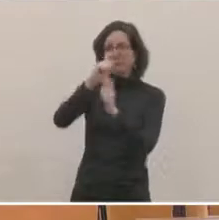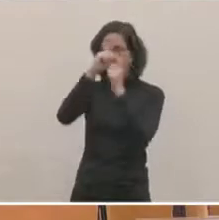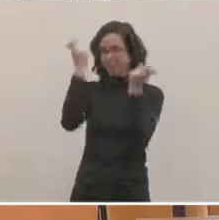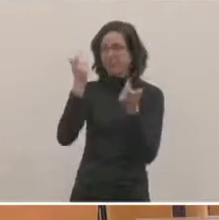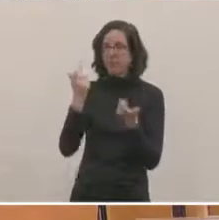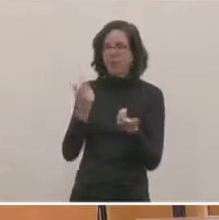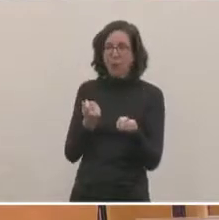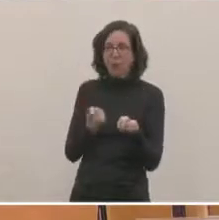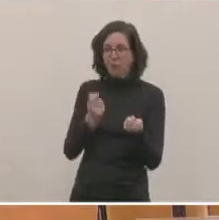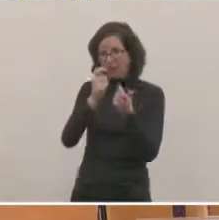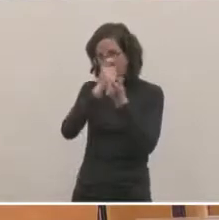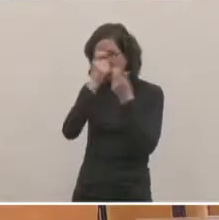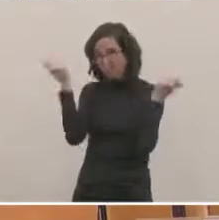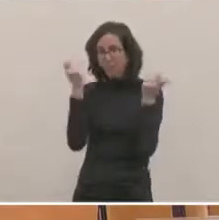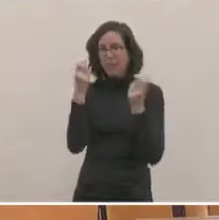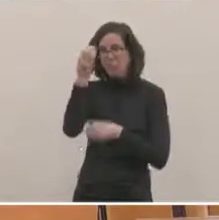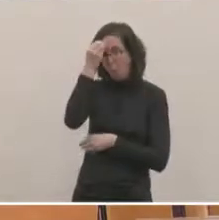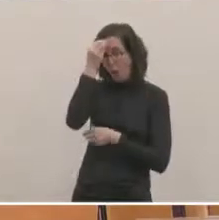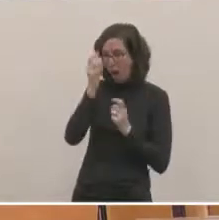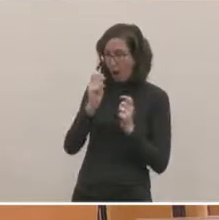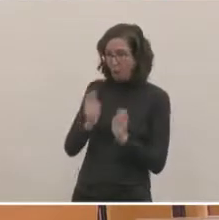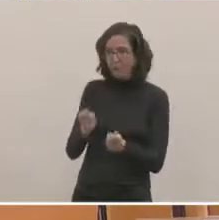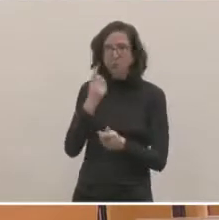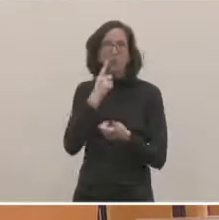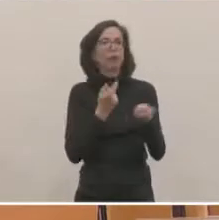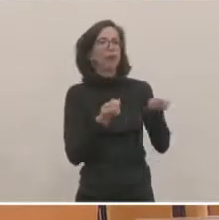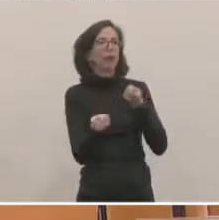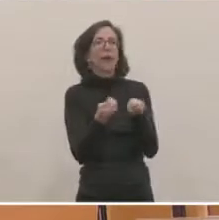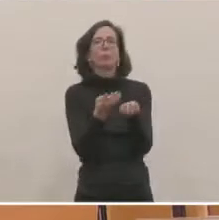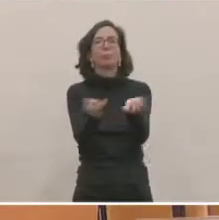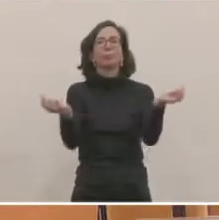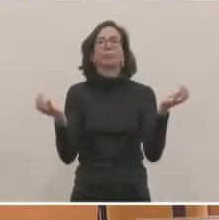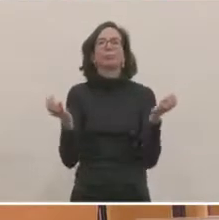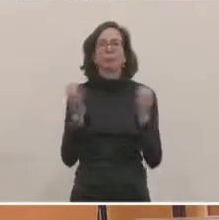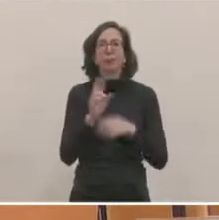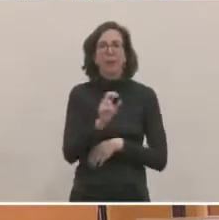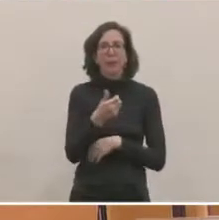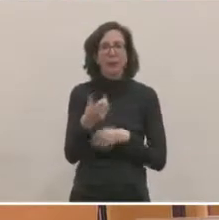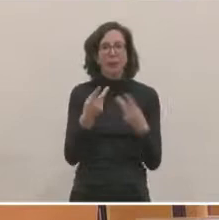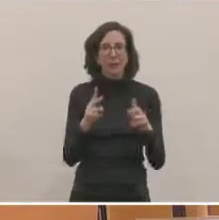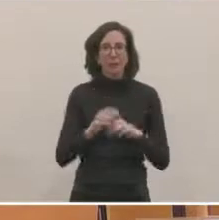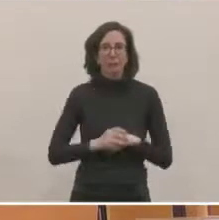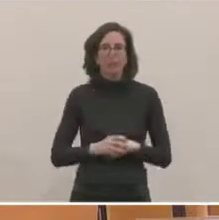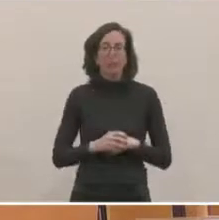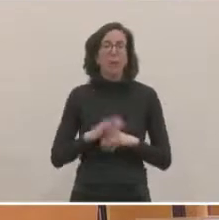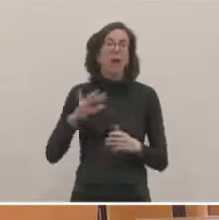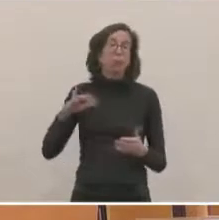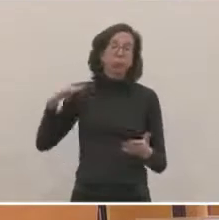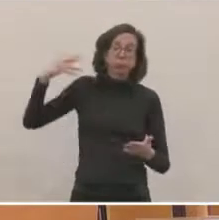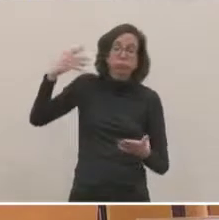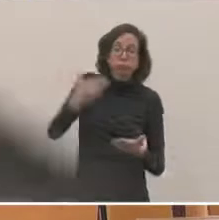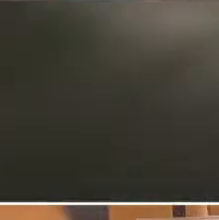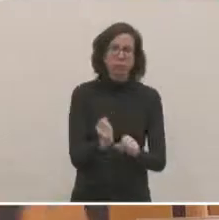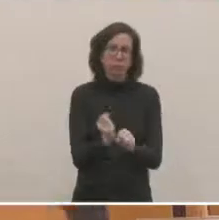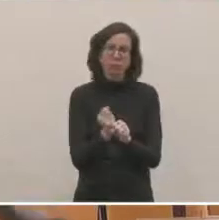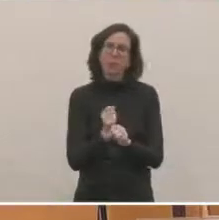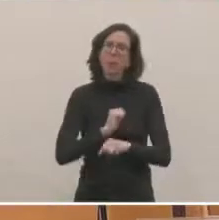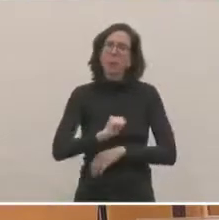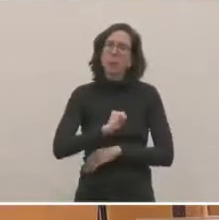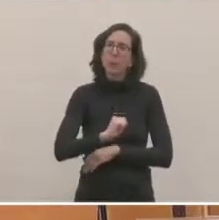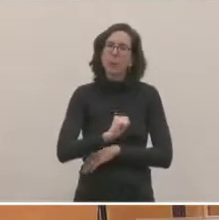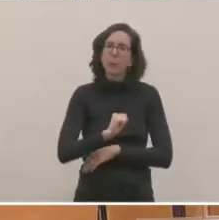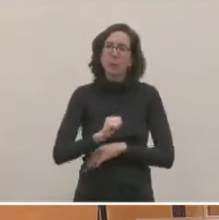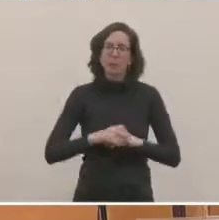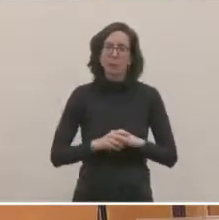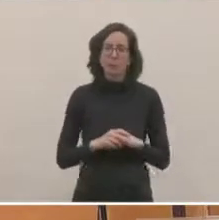secteur de'assainissement des 31 communes. Donc depuis, le travail a été intensif, d'une part pour définir avec